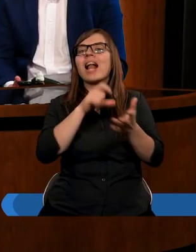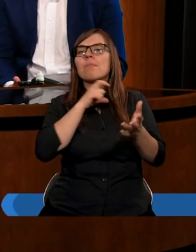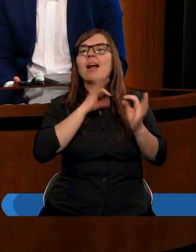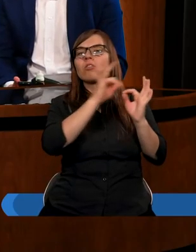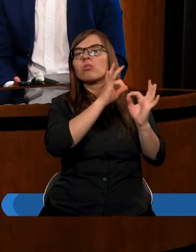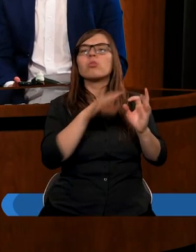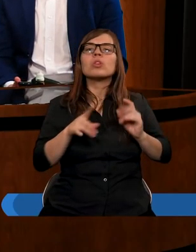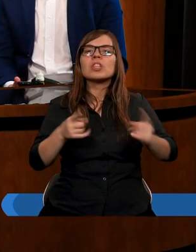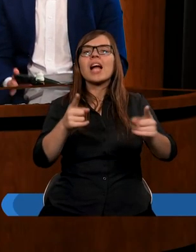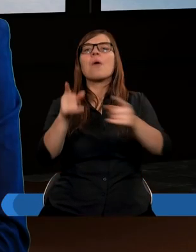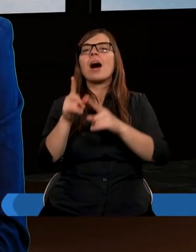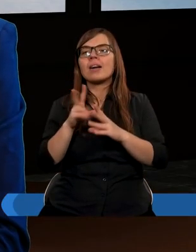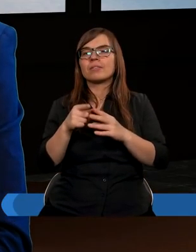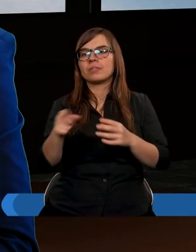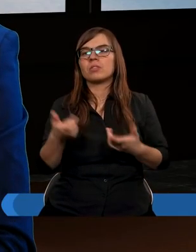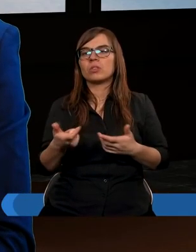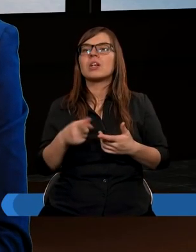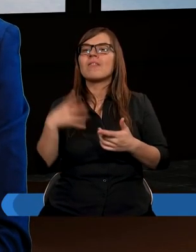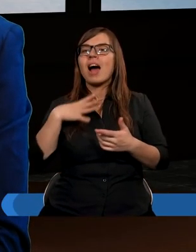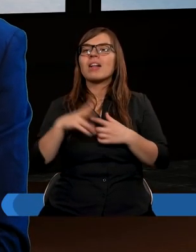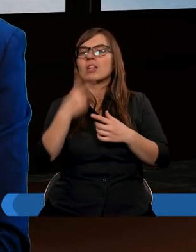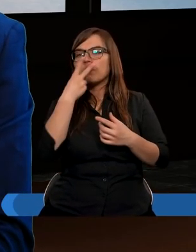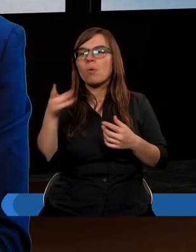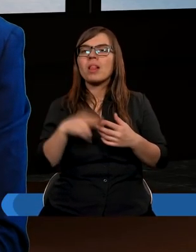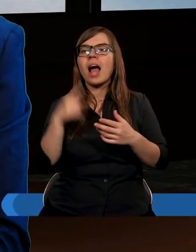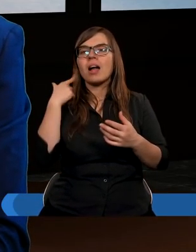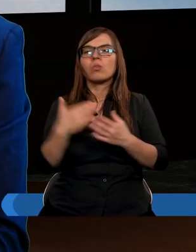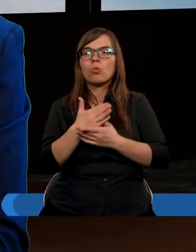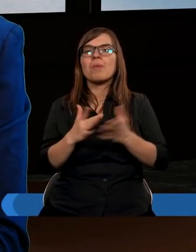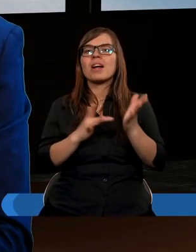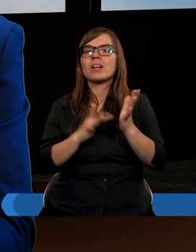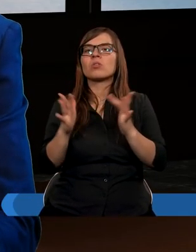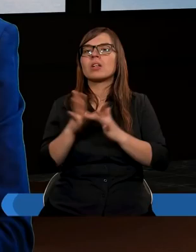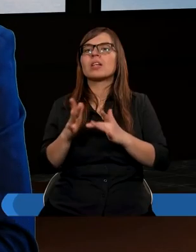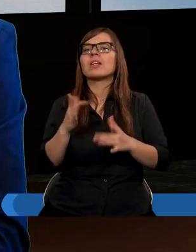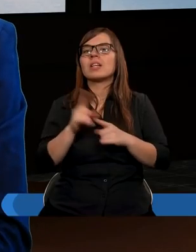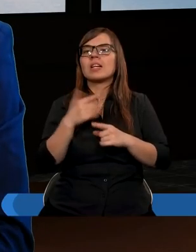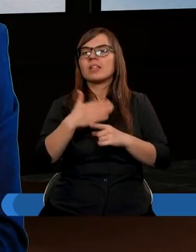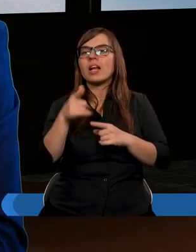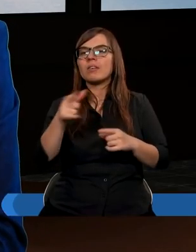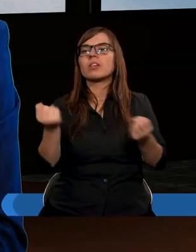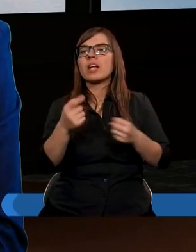Tak, Grzegorz? Warto też popatrzeć na służbę Jezusa Chrystusa, bo on jest dla nas wzorem i w Ewangelii